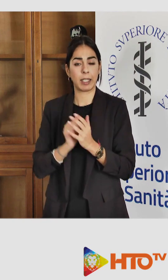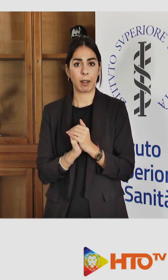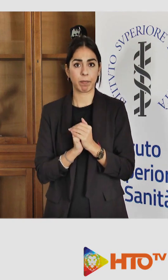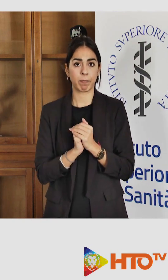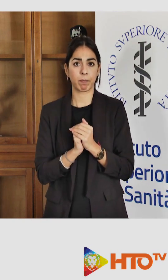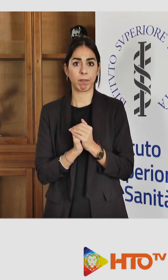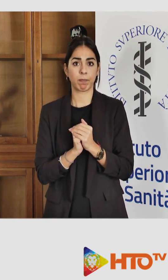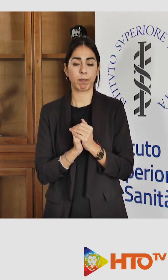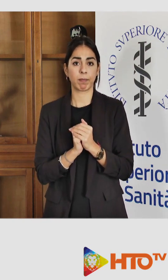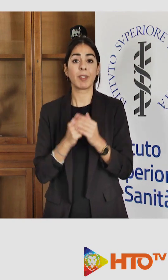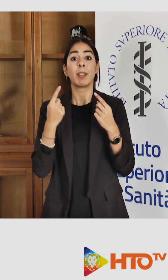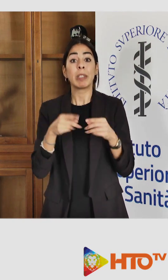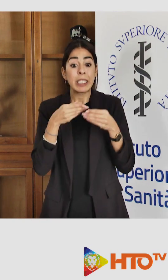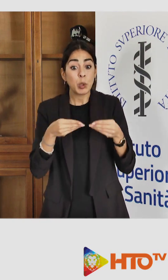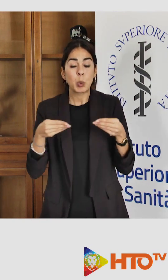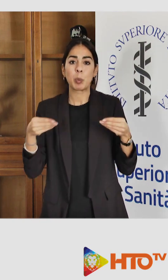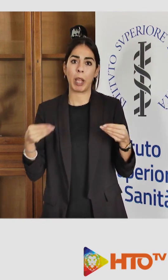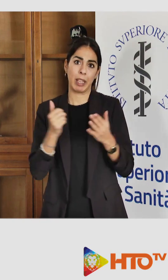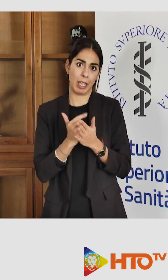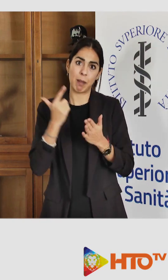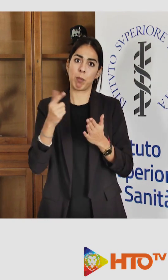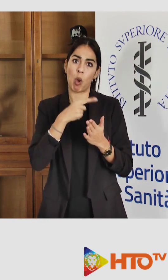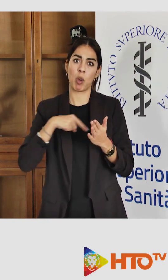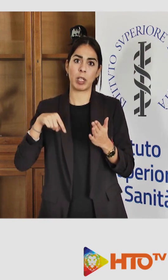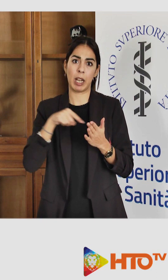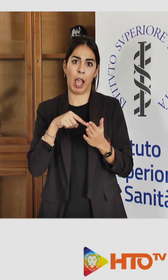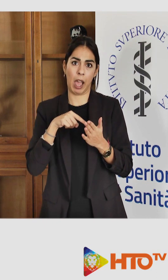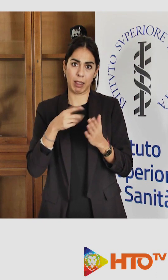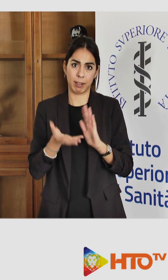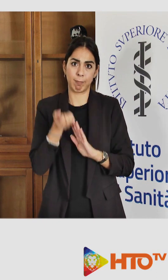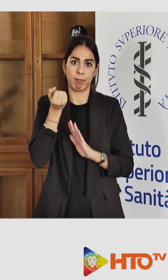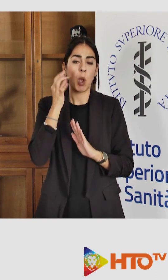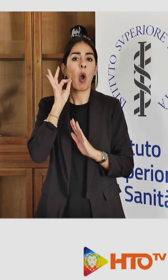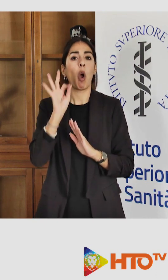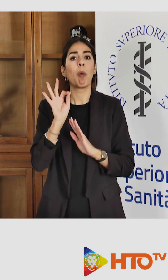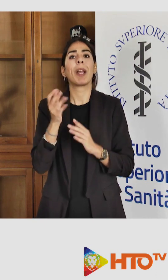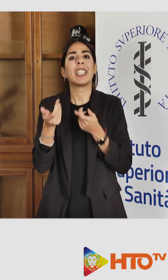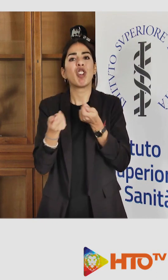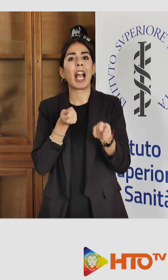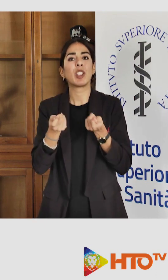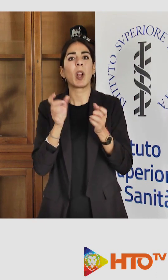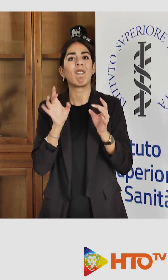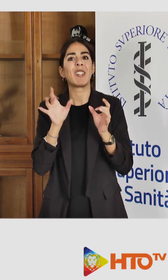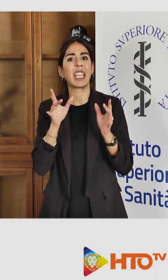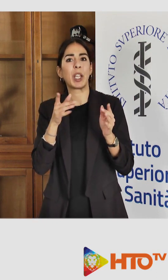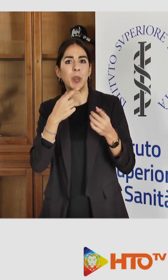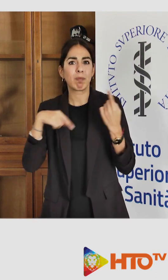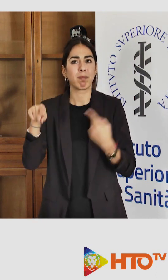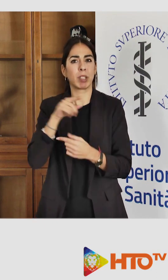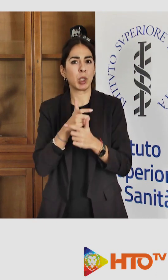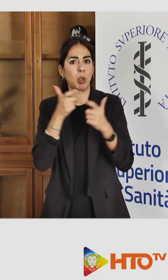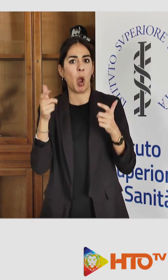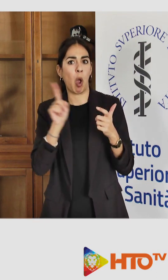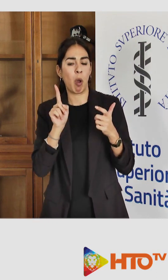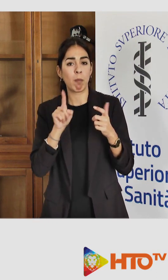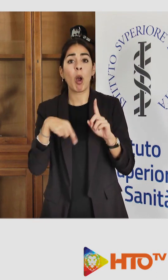Questi sono gli strumenti più importanti che abbiamo per controllare la circolazione del virus, ma anche per controllarne gli effetti dal punto